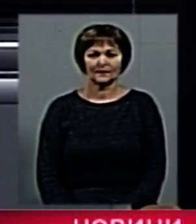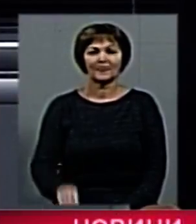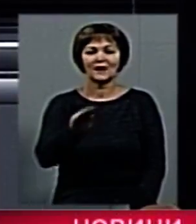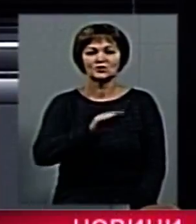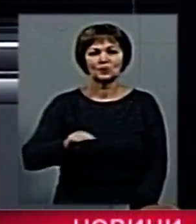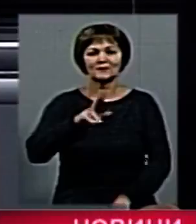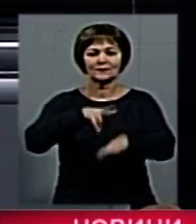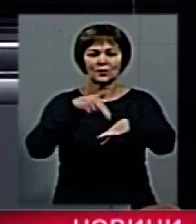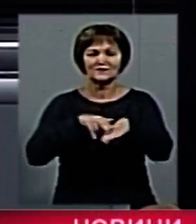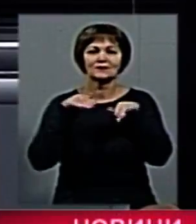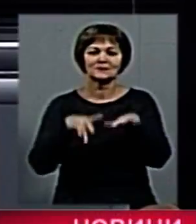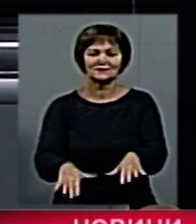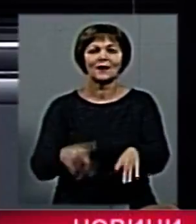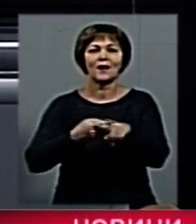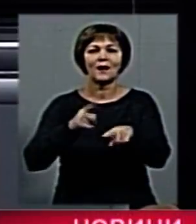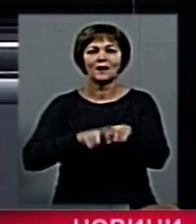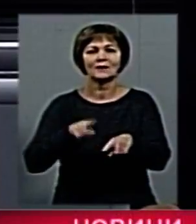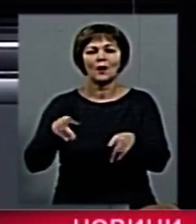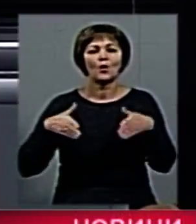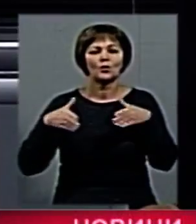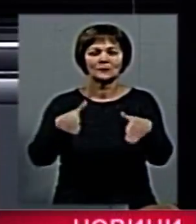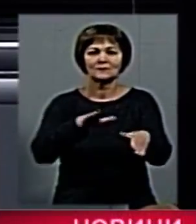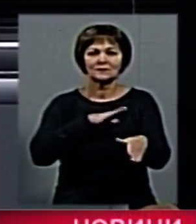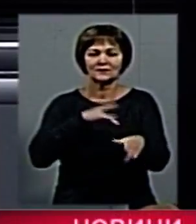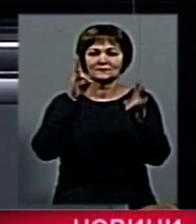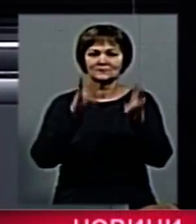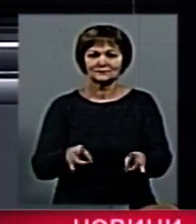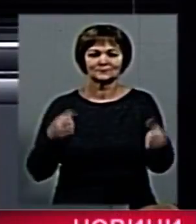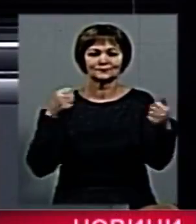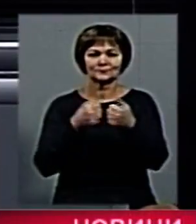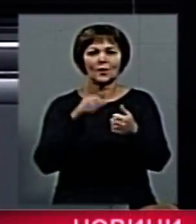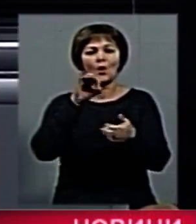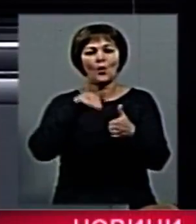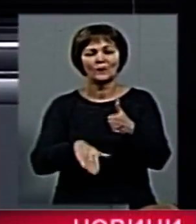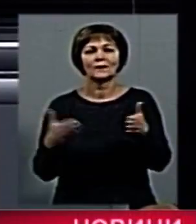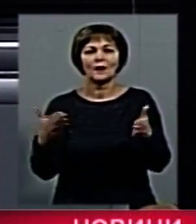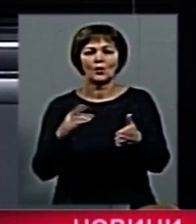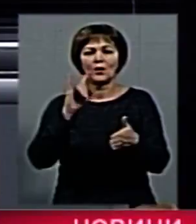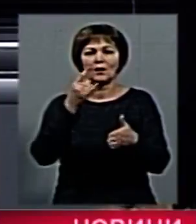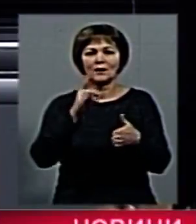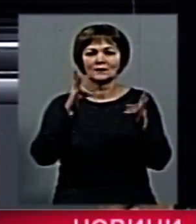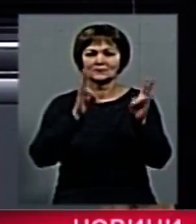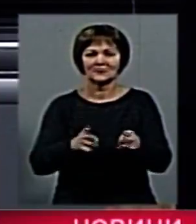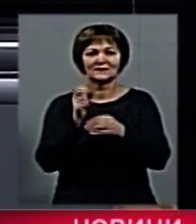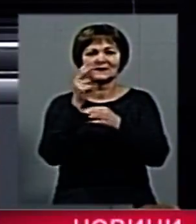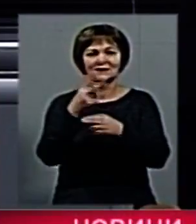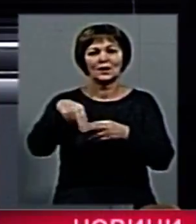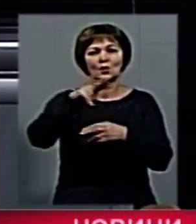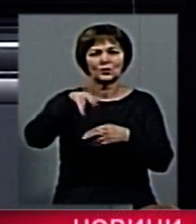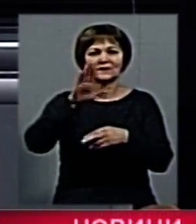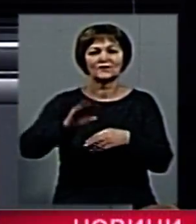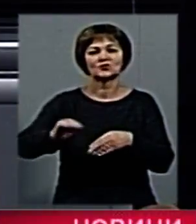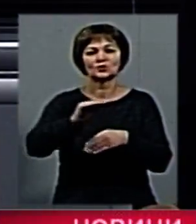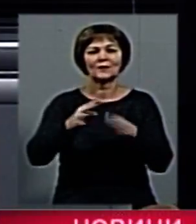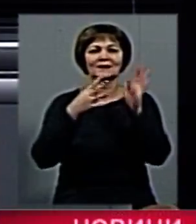Житомирська поліція розслідує справу щодо дорожньо-транспортної пригоди, внаслідок якої постраждала дитина. 12 грудня в